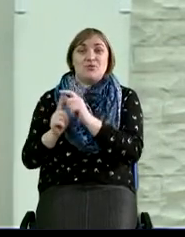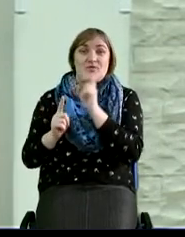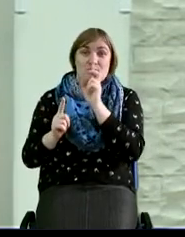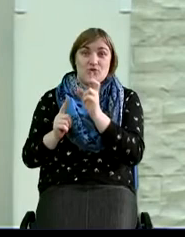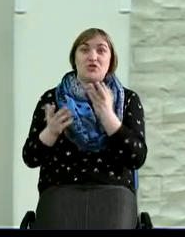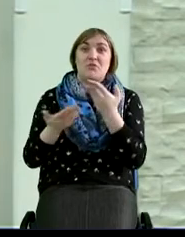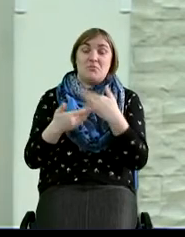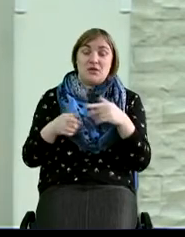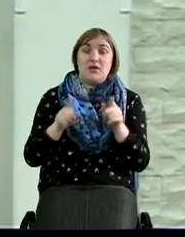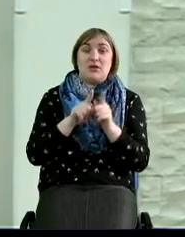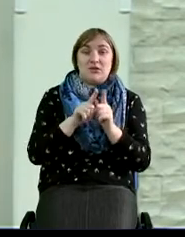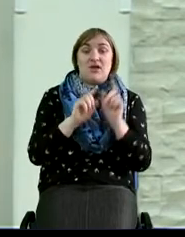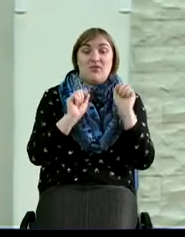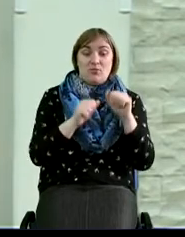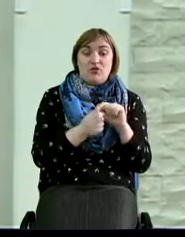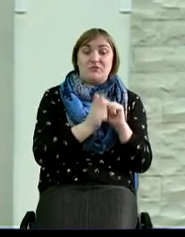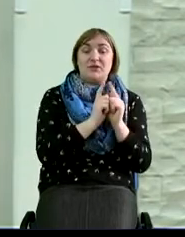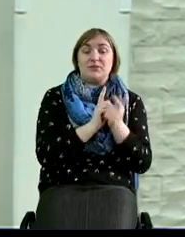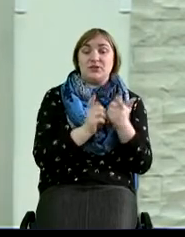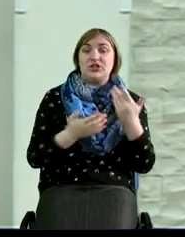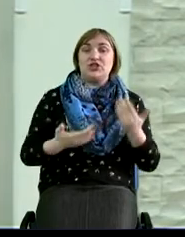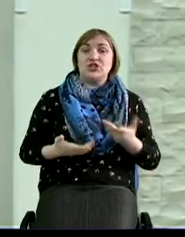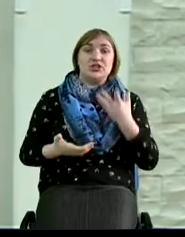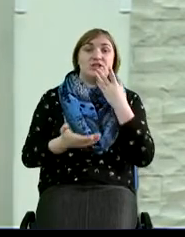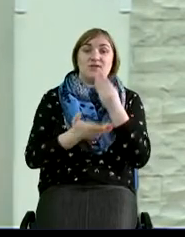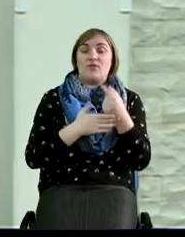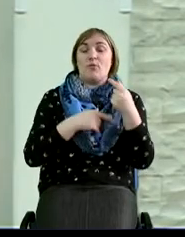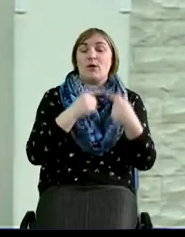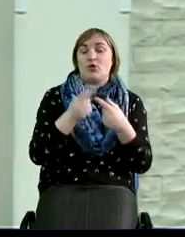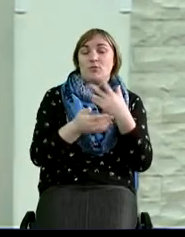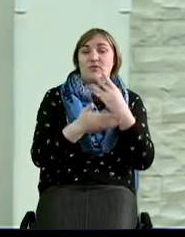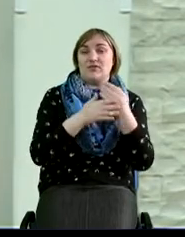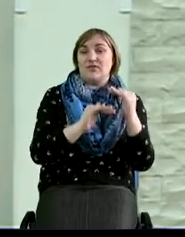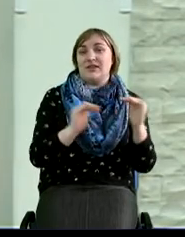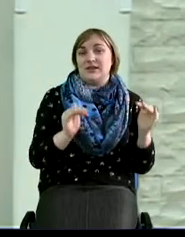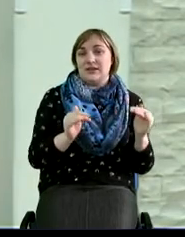также можем изменять жизни нашего потомства, жизни наших детей.